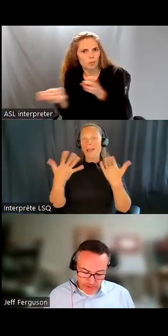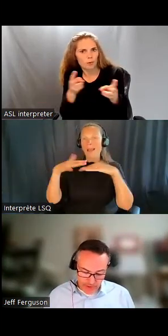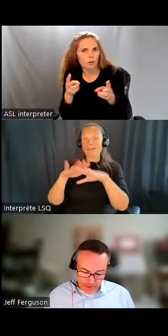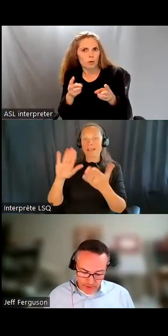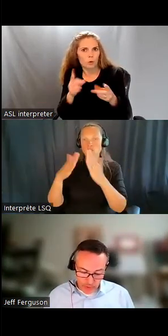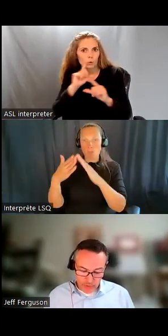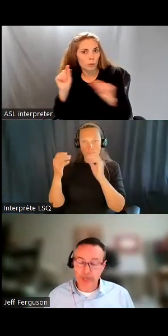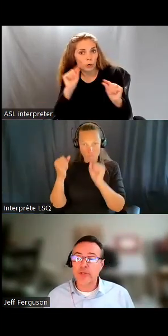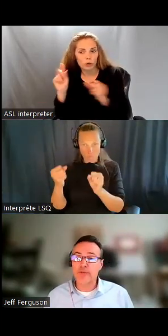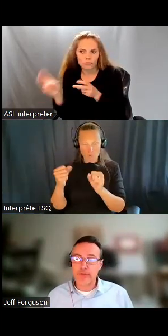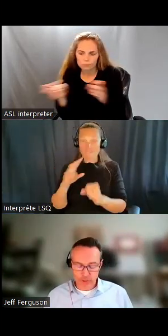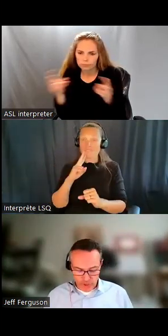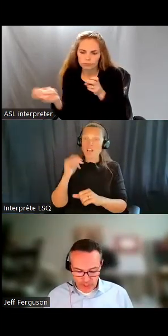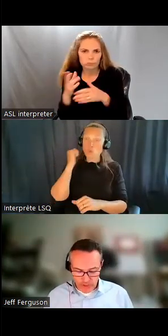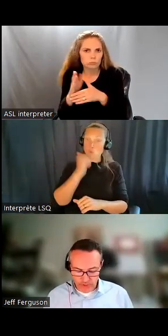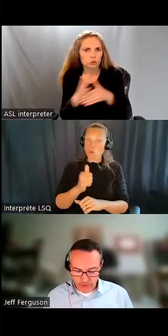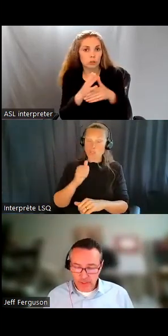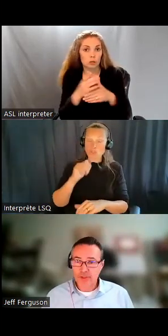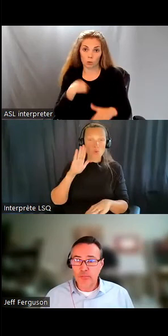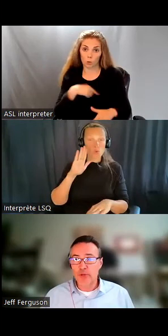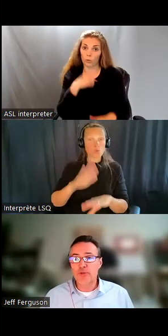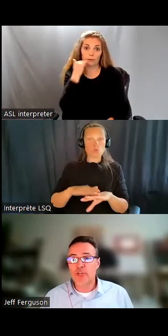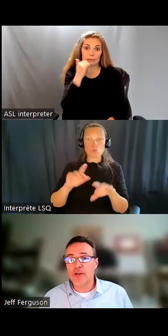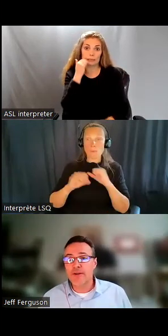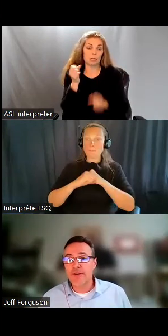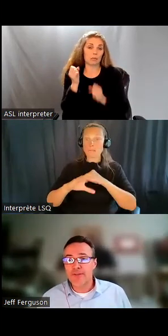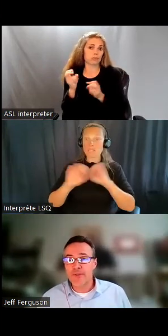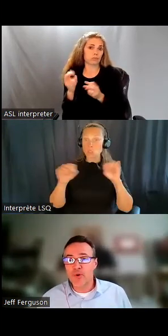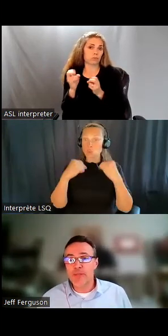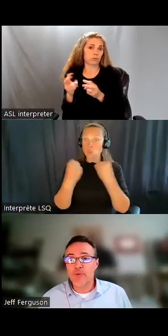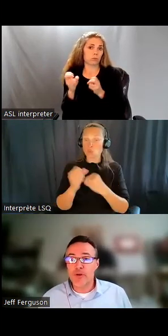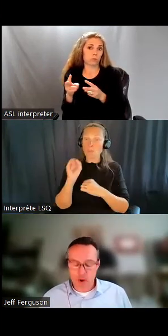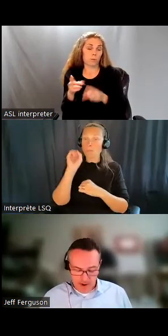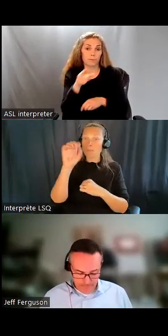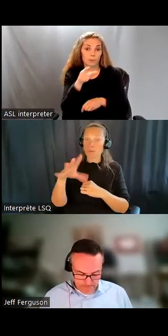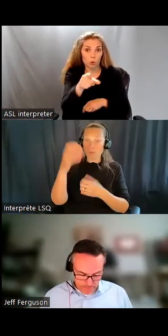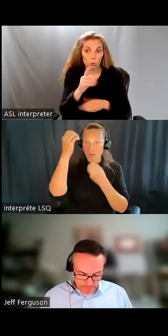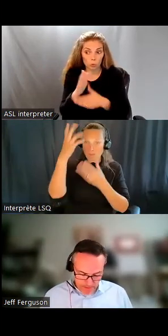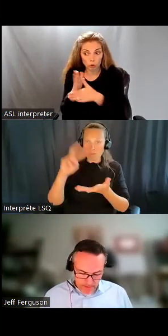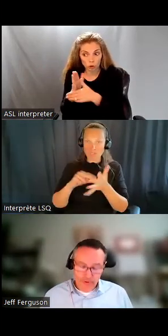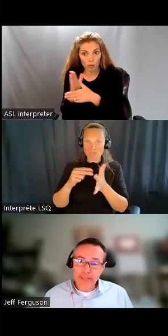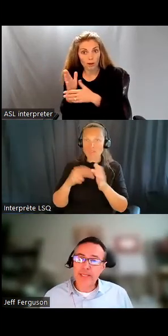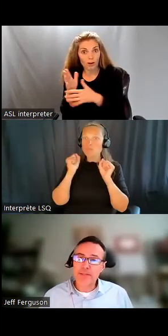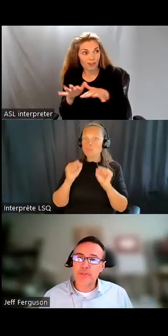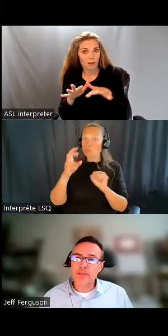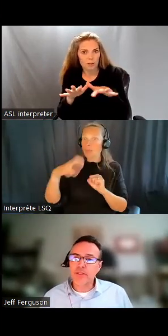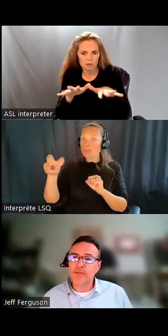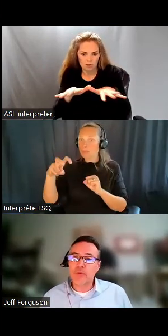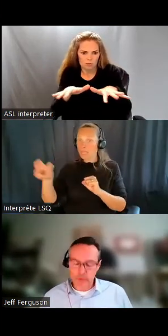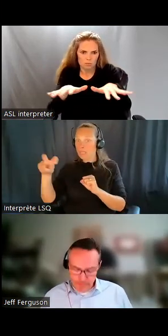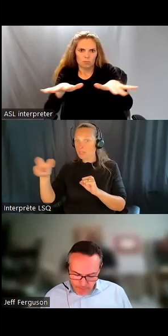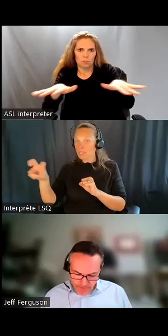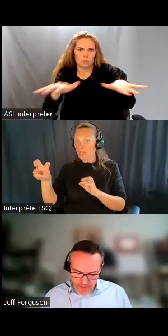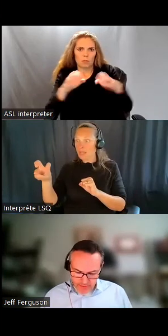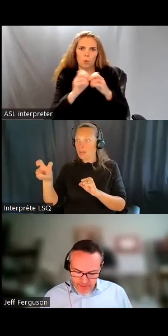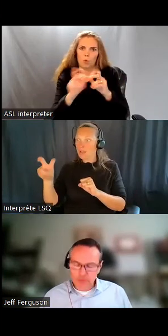quotidiennement des renseignements sur différents médias sociaux et on essaie d'influencer le changement. Plus vous partagez, plus les gens sont